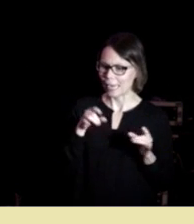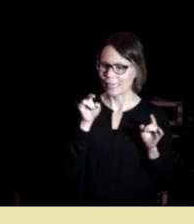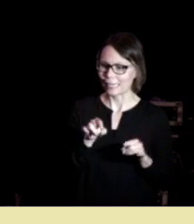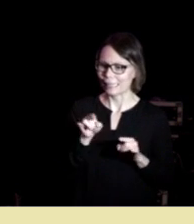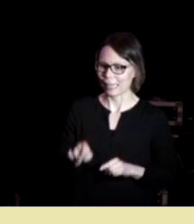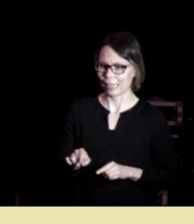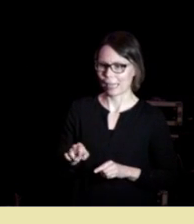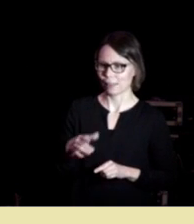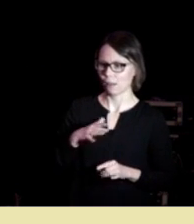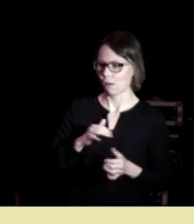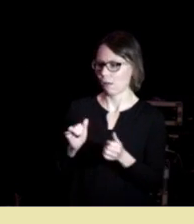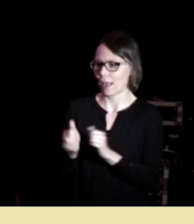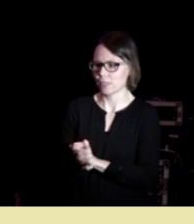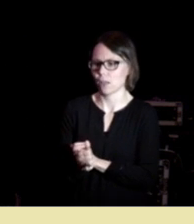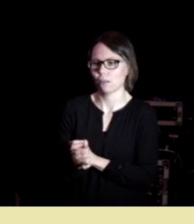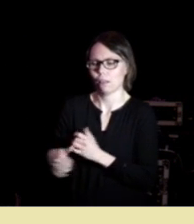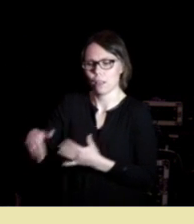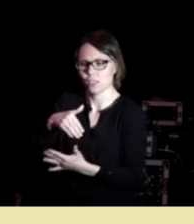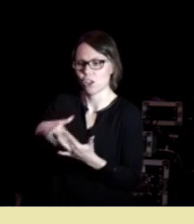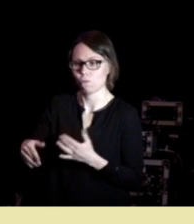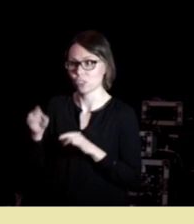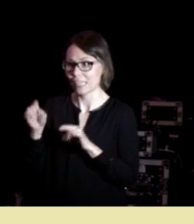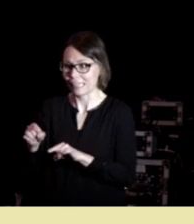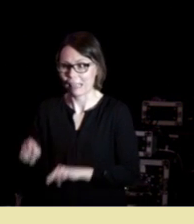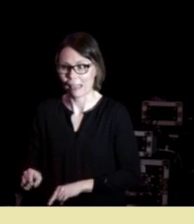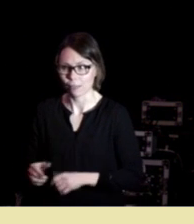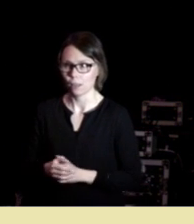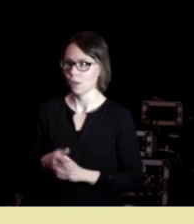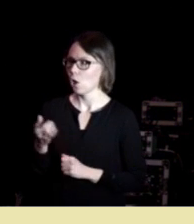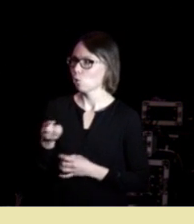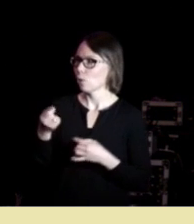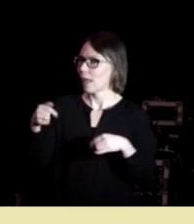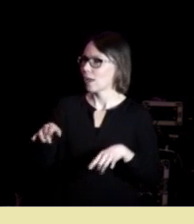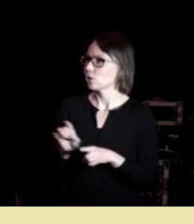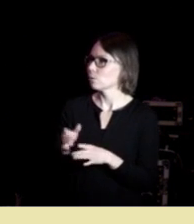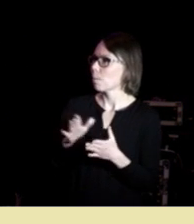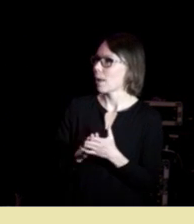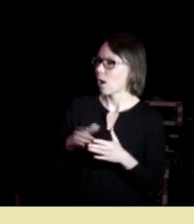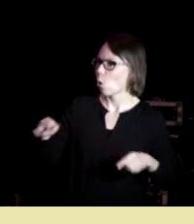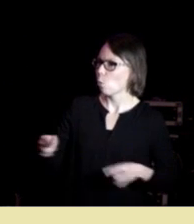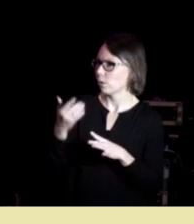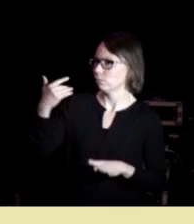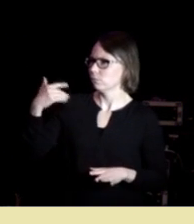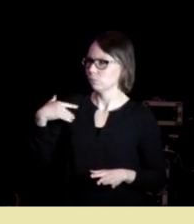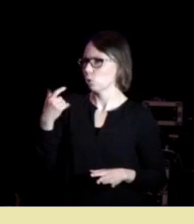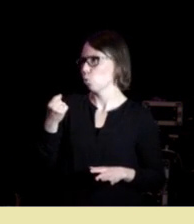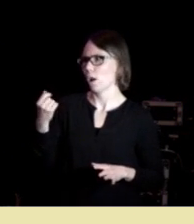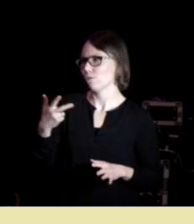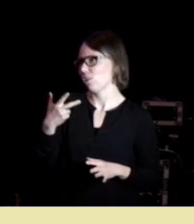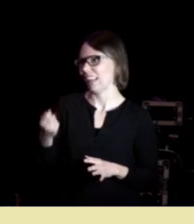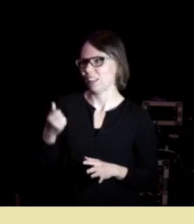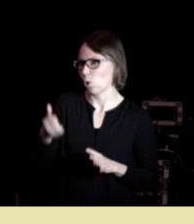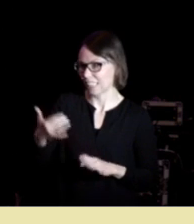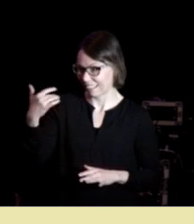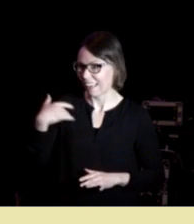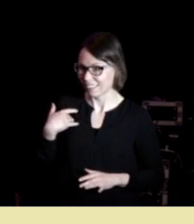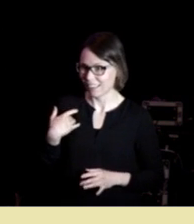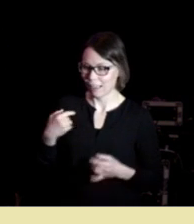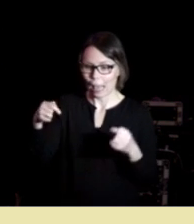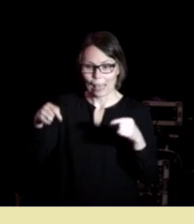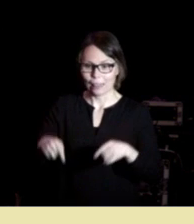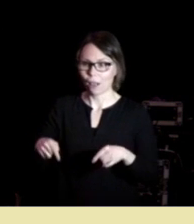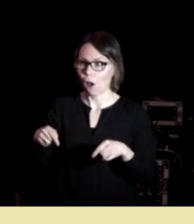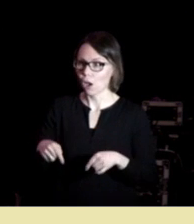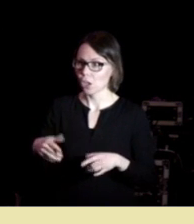selvkritikken har erstattet samfunnskritikken. Det er noen her som var med og gjorde opprør mot et eller annet for ca. 30 år siden. I dag